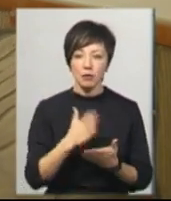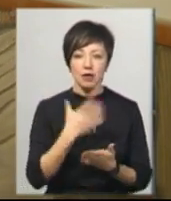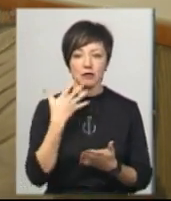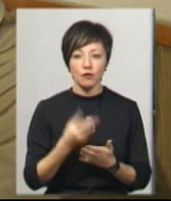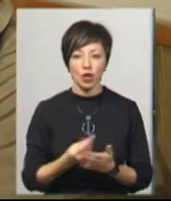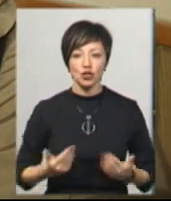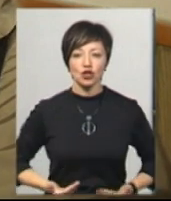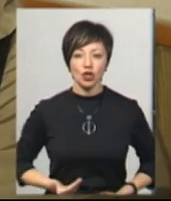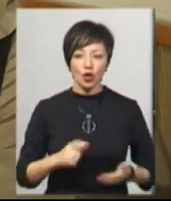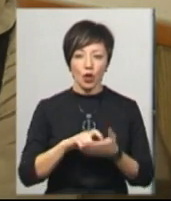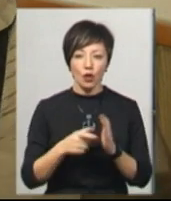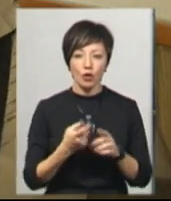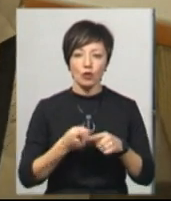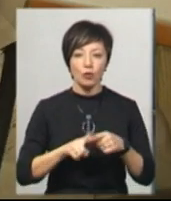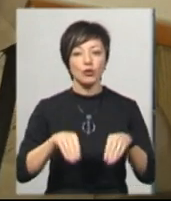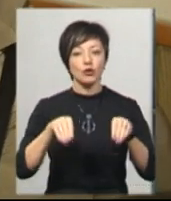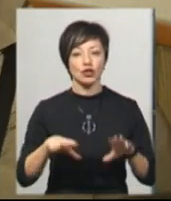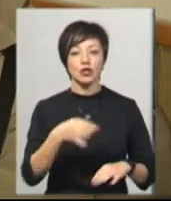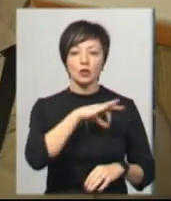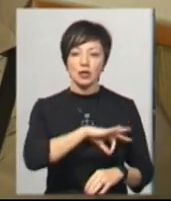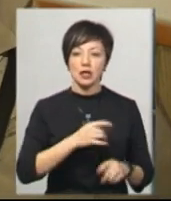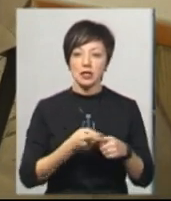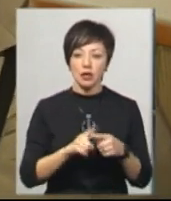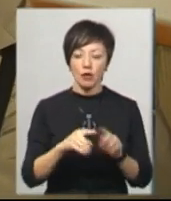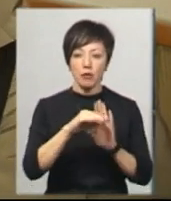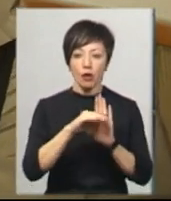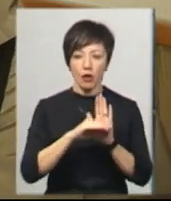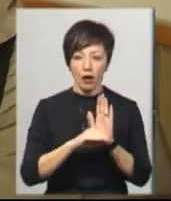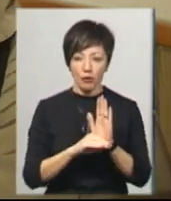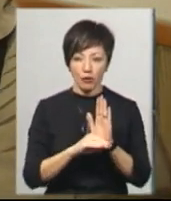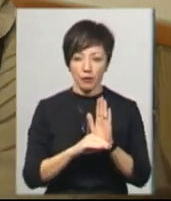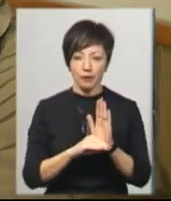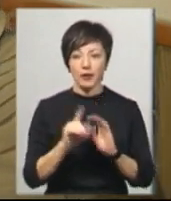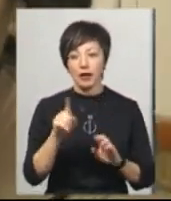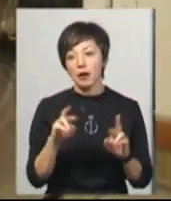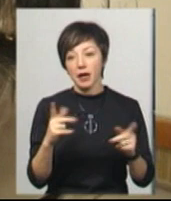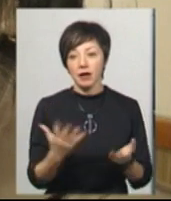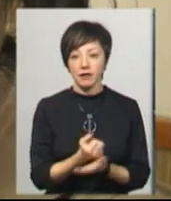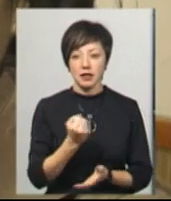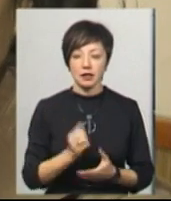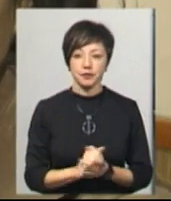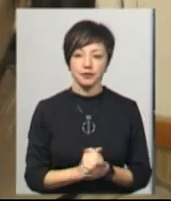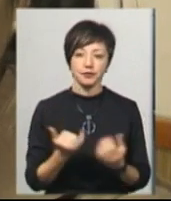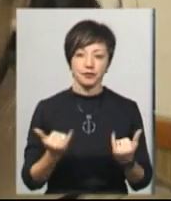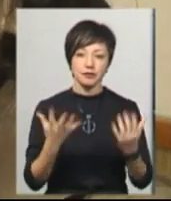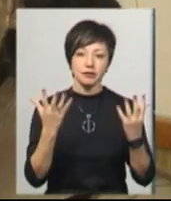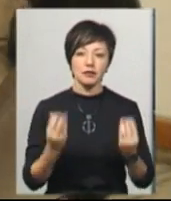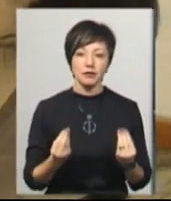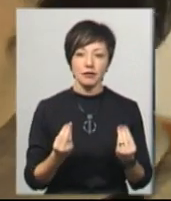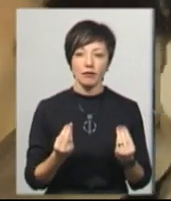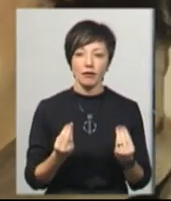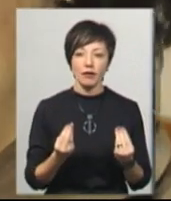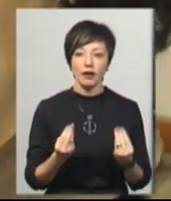своє житло, тому рішили скористатися цією програмою, а там як вийде. На даний момент самі